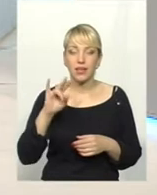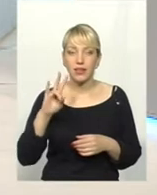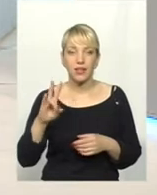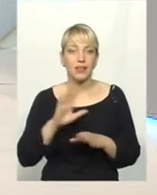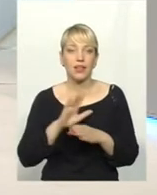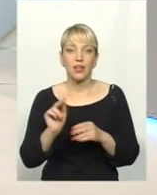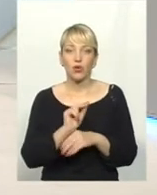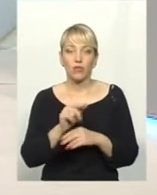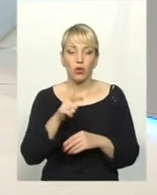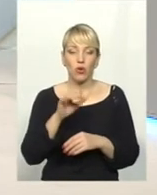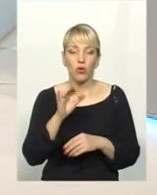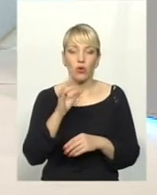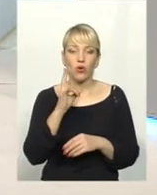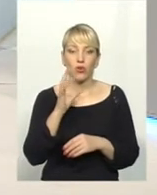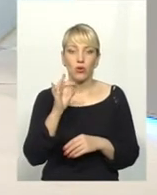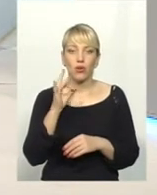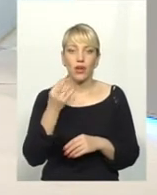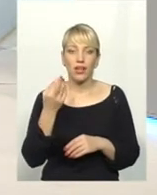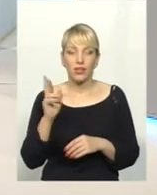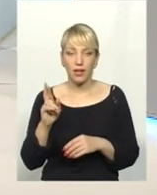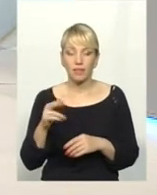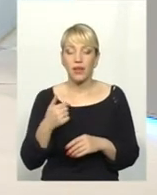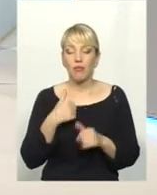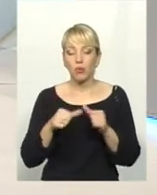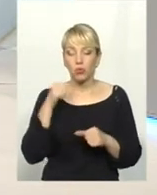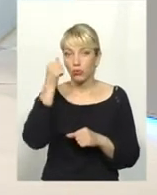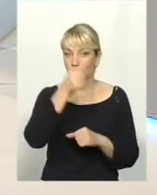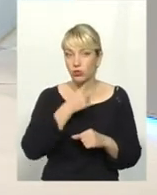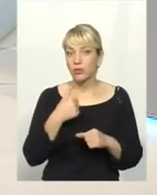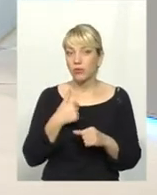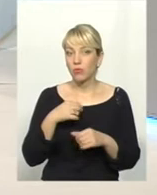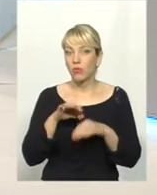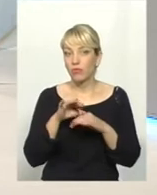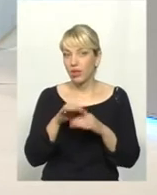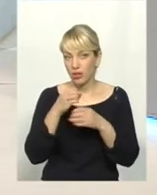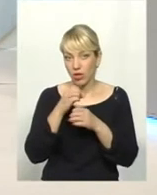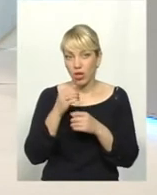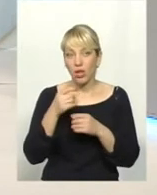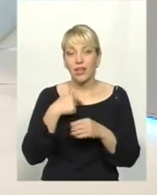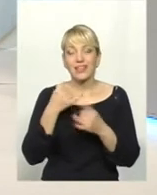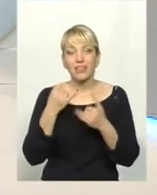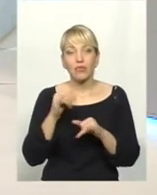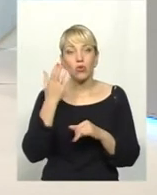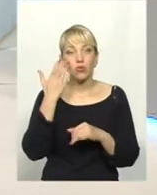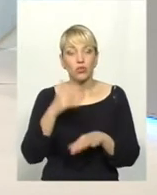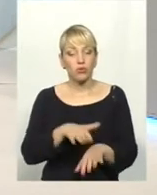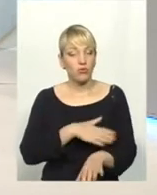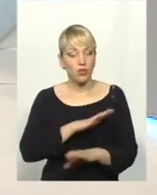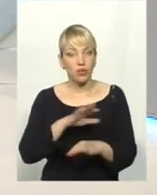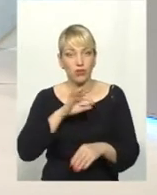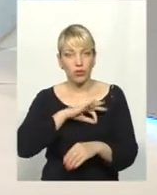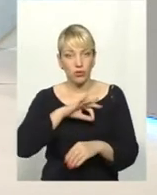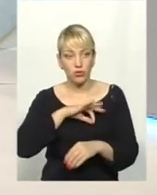році провели дослідження. У нас хороша лабораторія. І дивно, коли довго не використовується, значить,